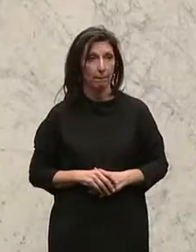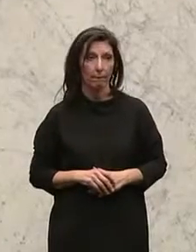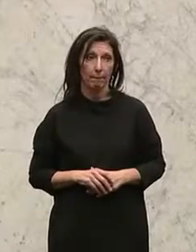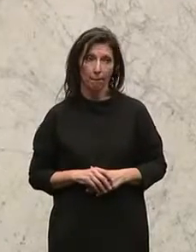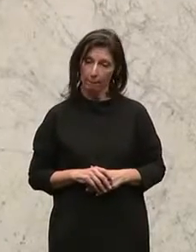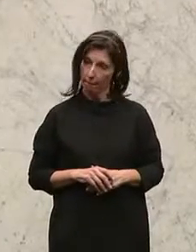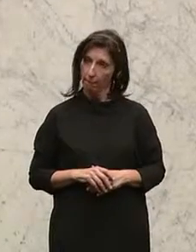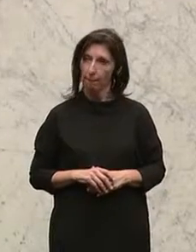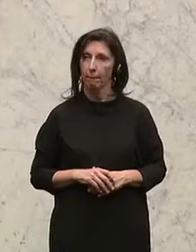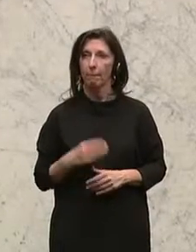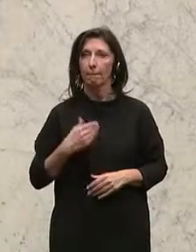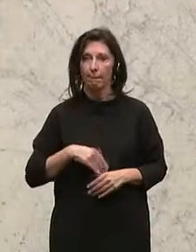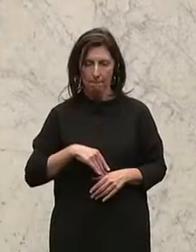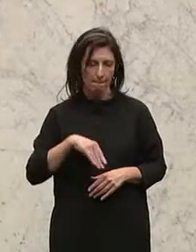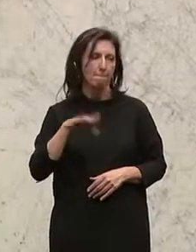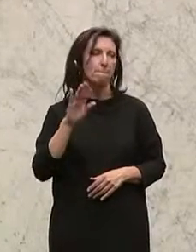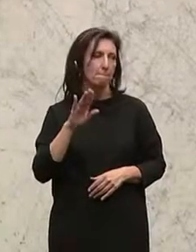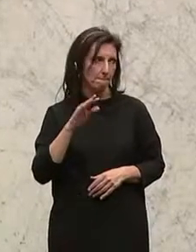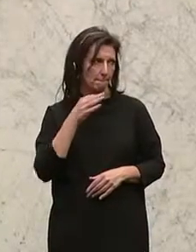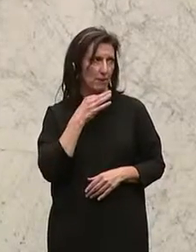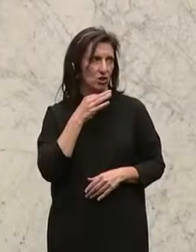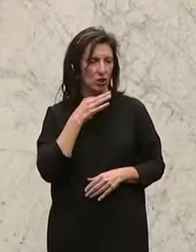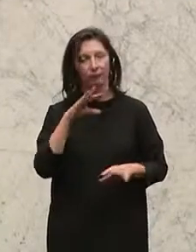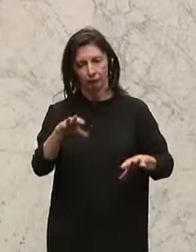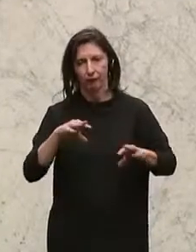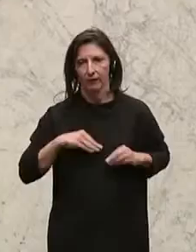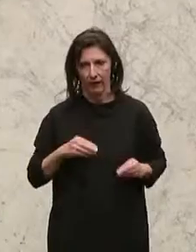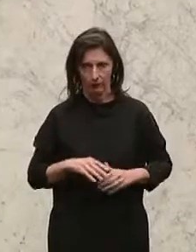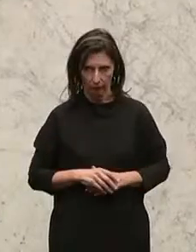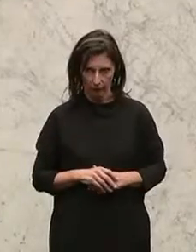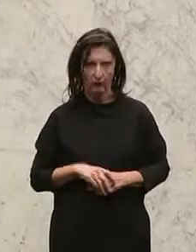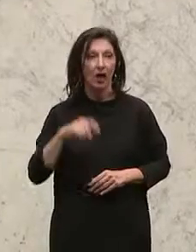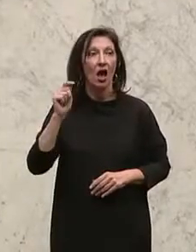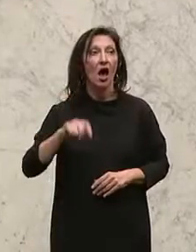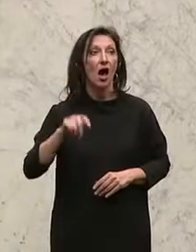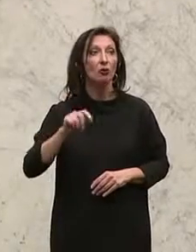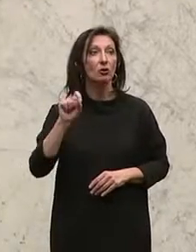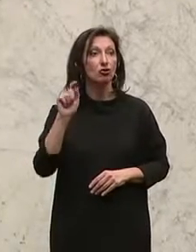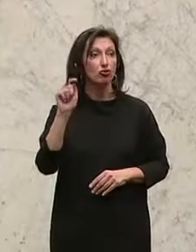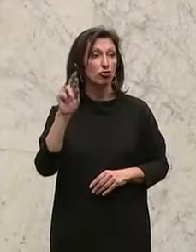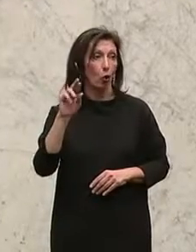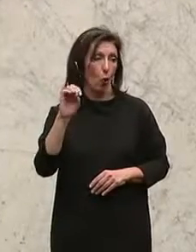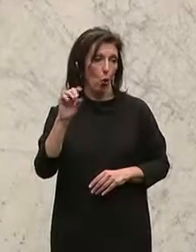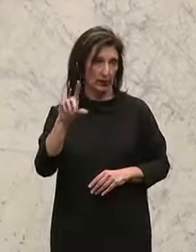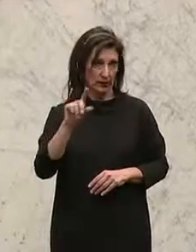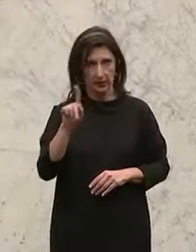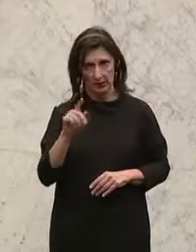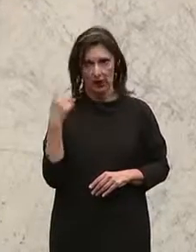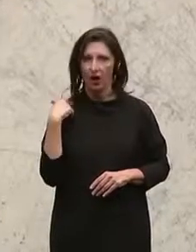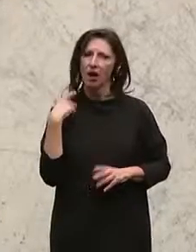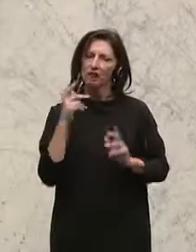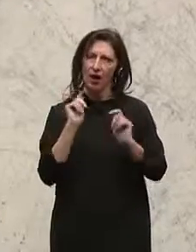Das ist mit Mehrheit angenommen. Die Abgeordneten Dr. Strolz, Kolleginnen und Kollegen, haben einen